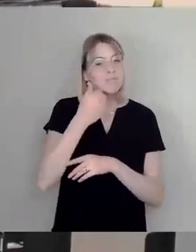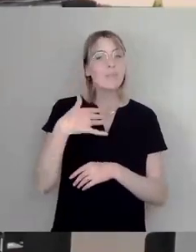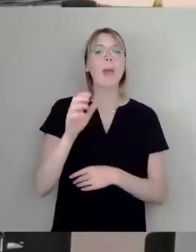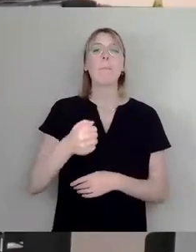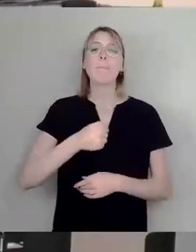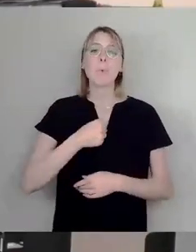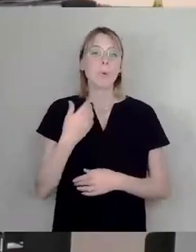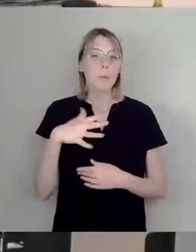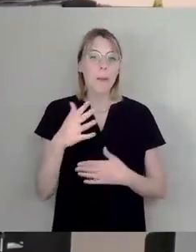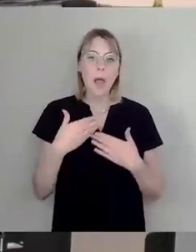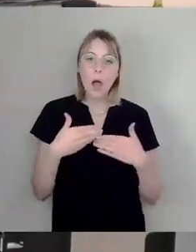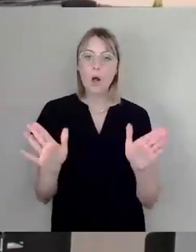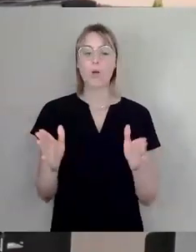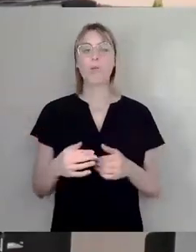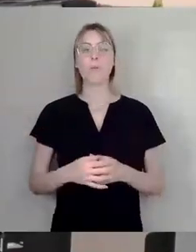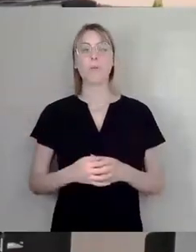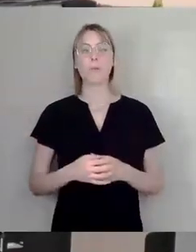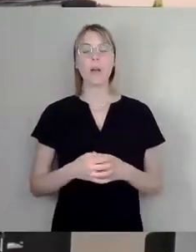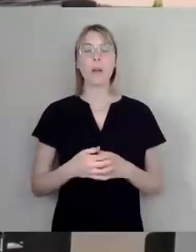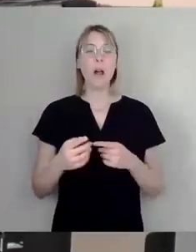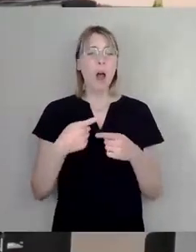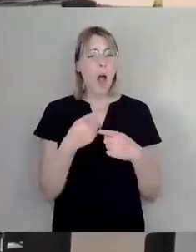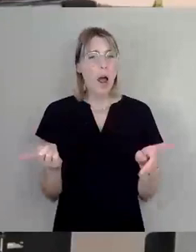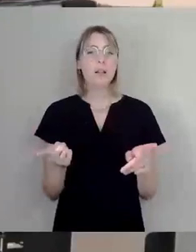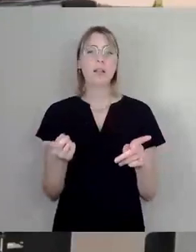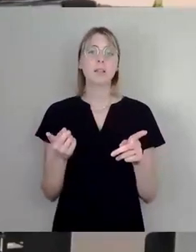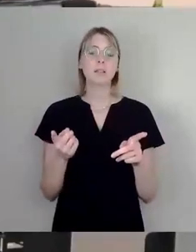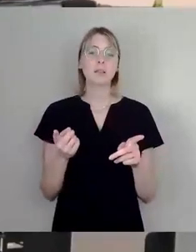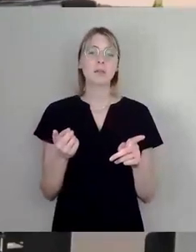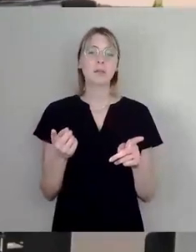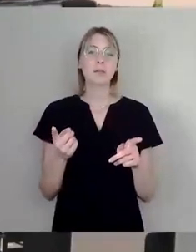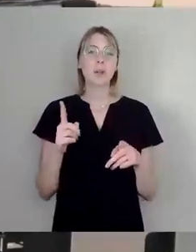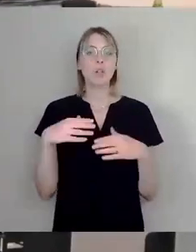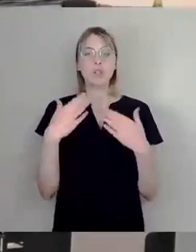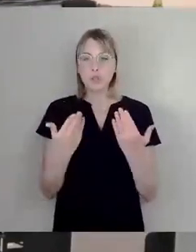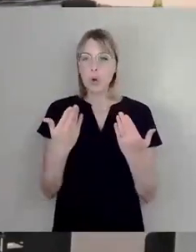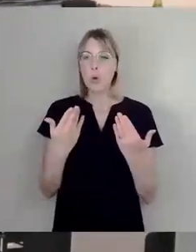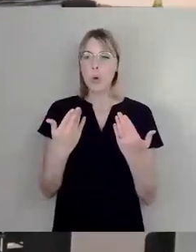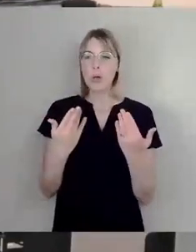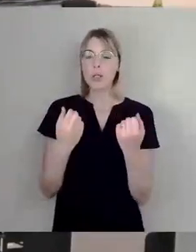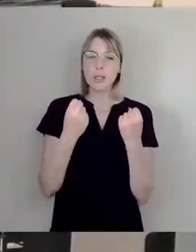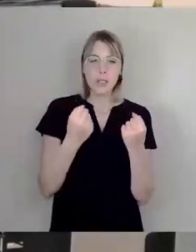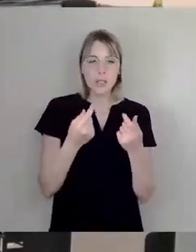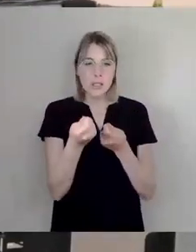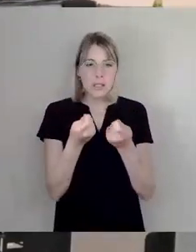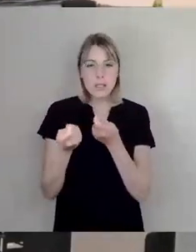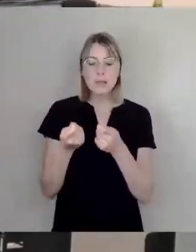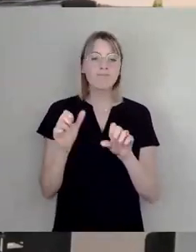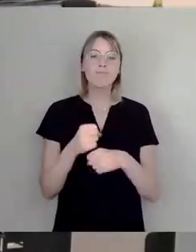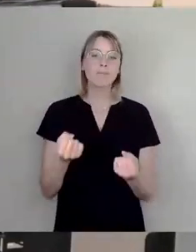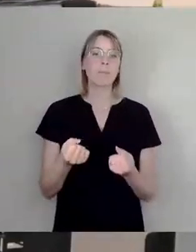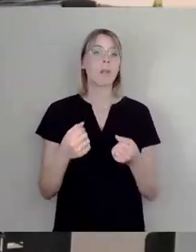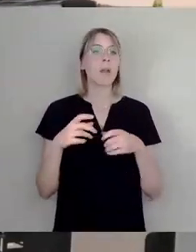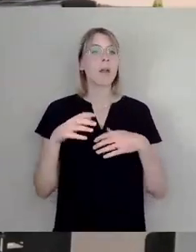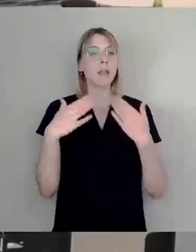können das nicht alle sozusagen im Griff behalten. Denn manchmal gibt es Situationen, da muss man